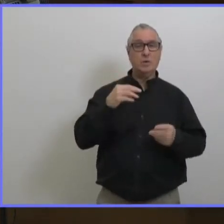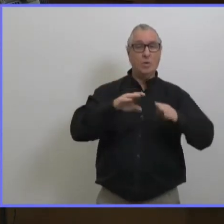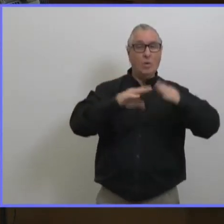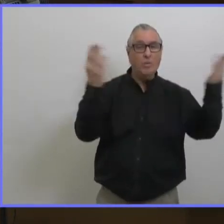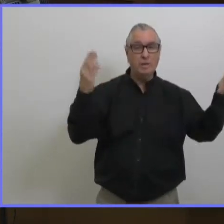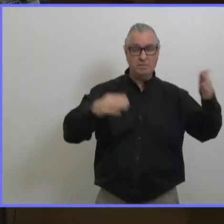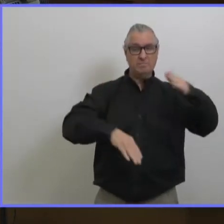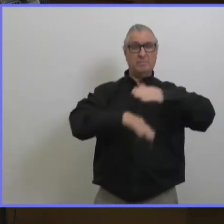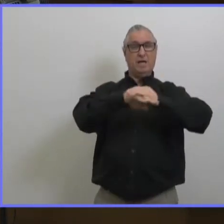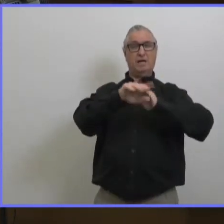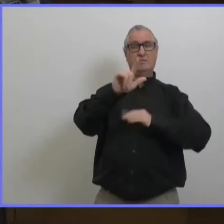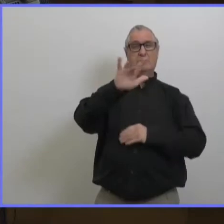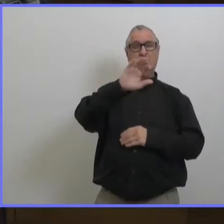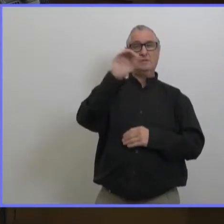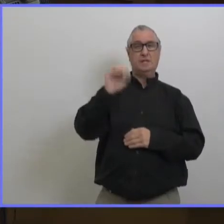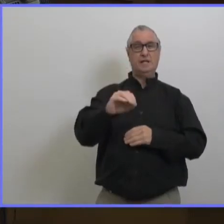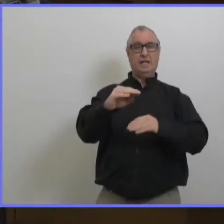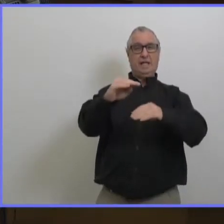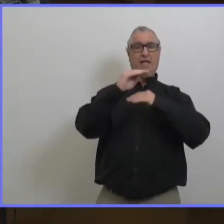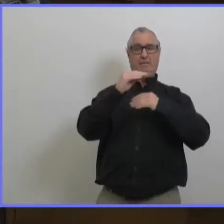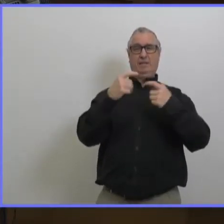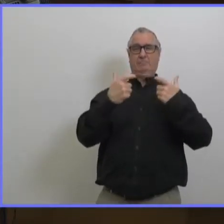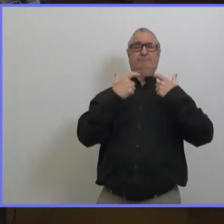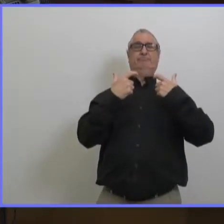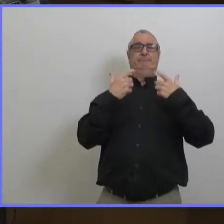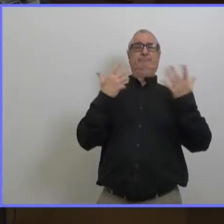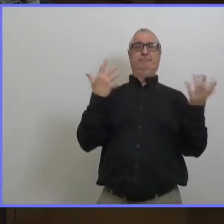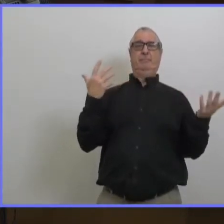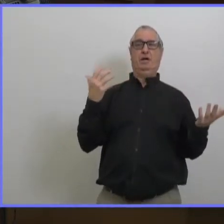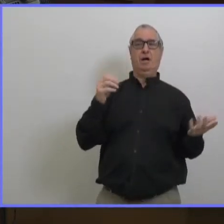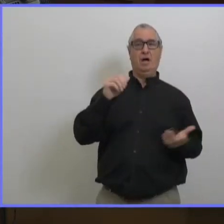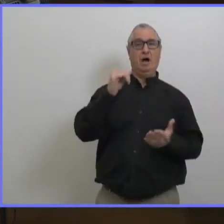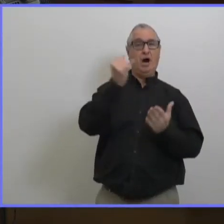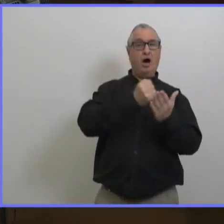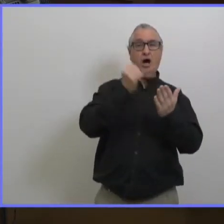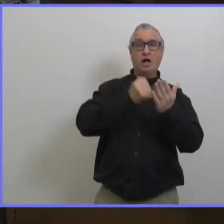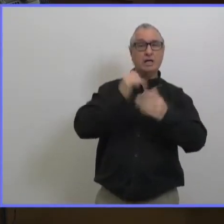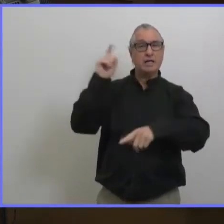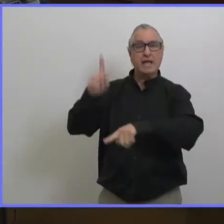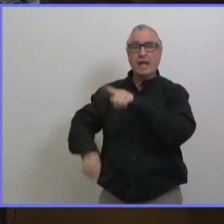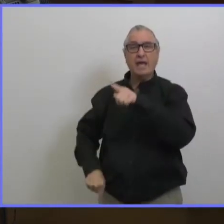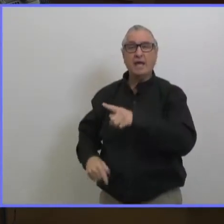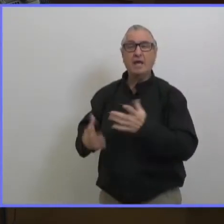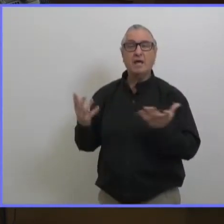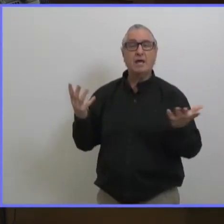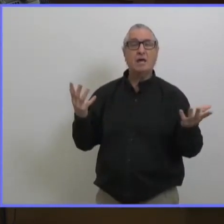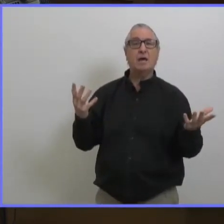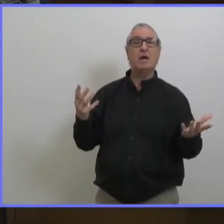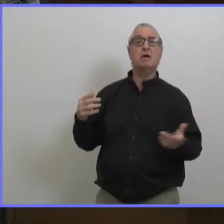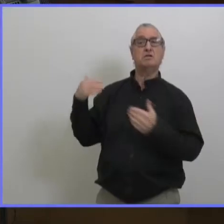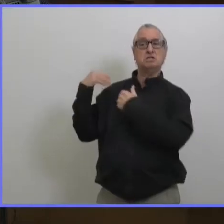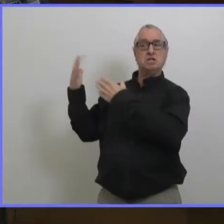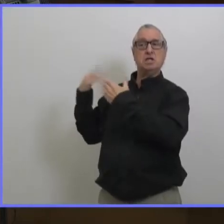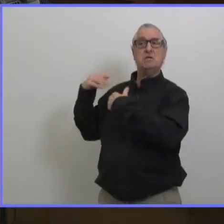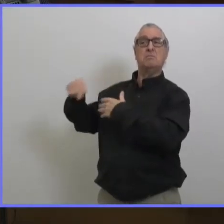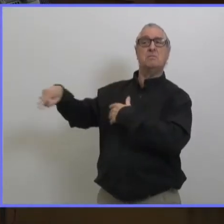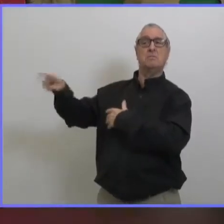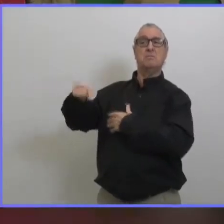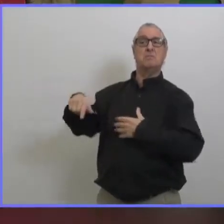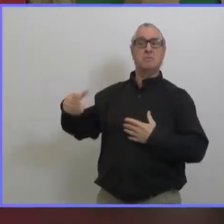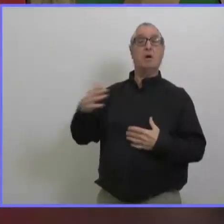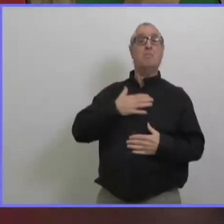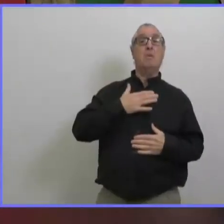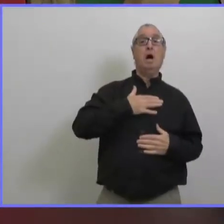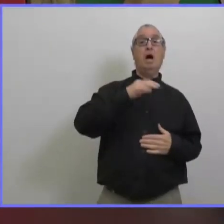réduite mais lui il est incapable de reprendre ses cours dans son studio même avec une